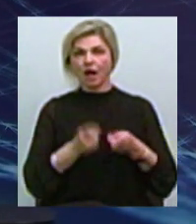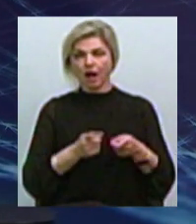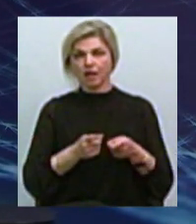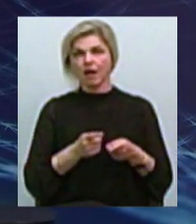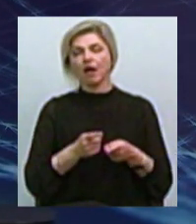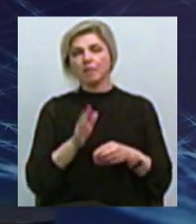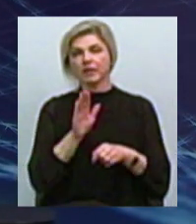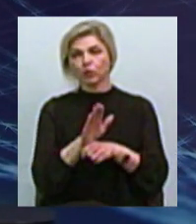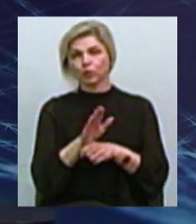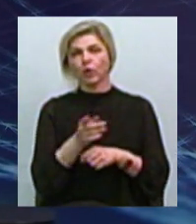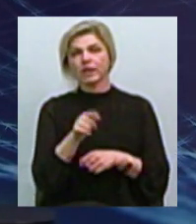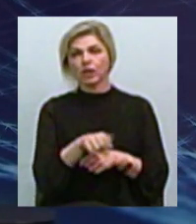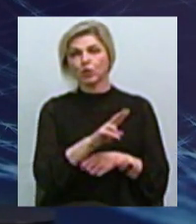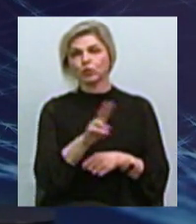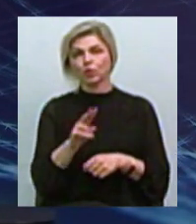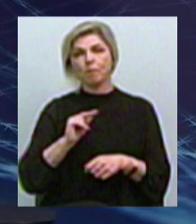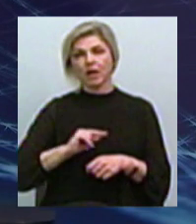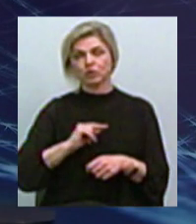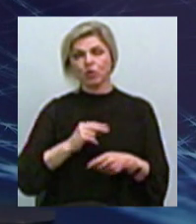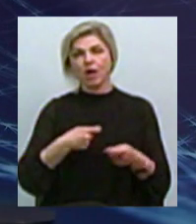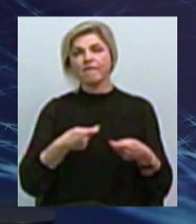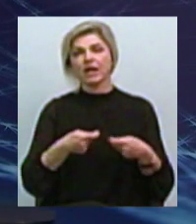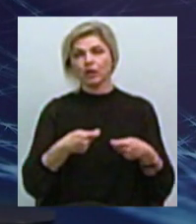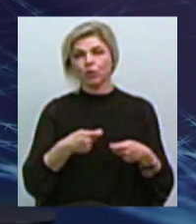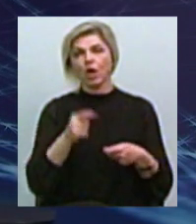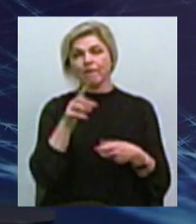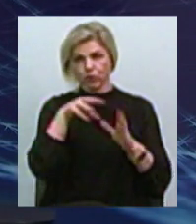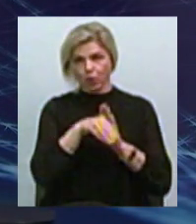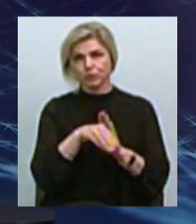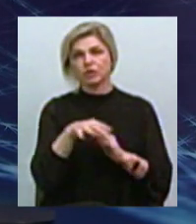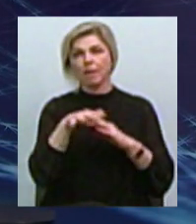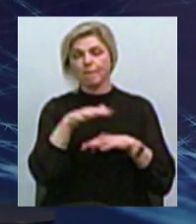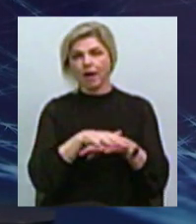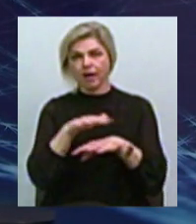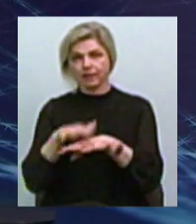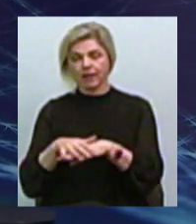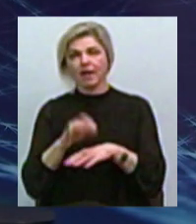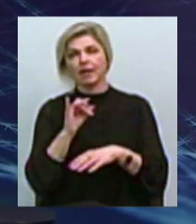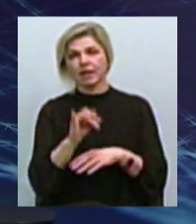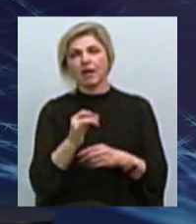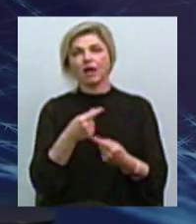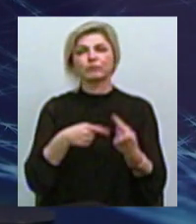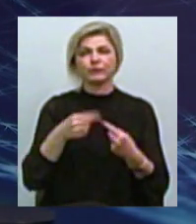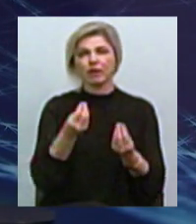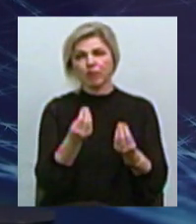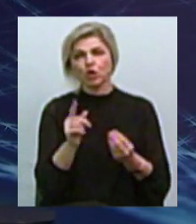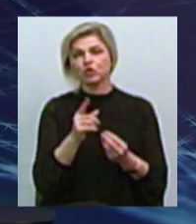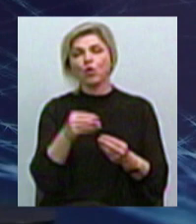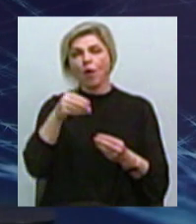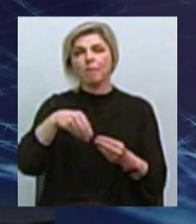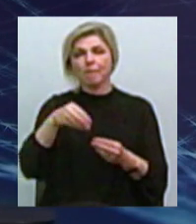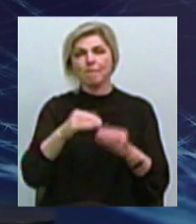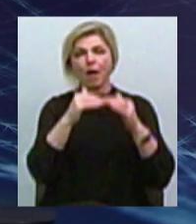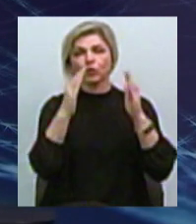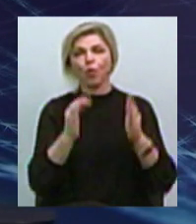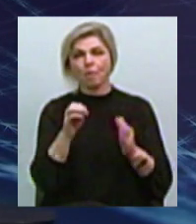життя для тих, хто працює на фінансовому ринку В тому чисі, наприклад, і банків, інкасаційні процеси, все те, що нам видають банкомати і таке інше